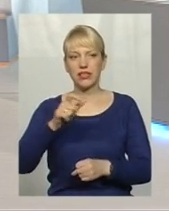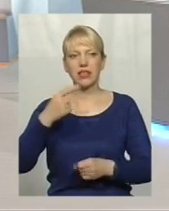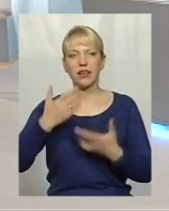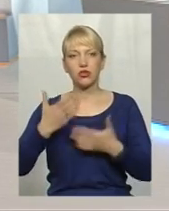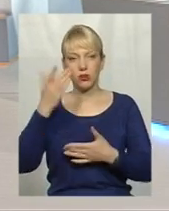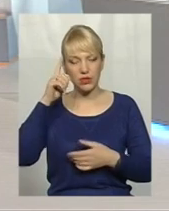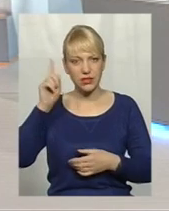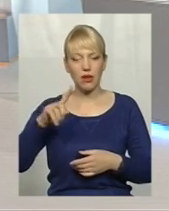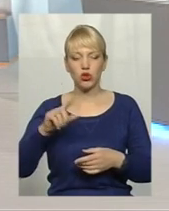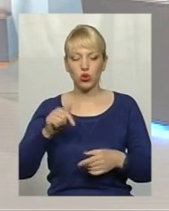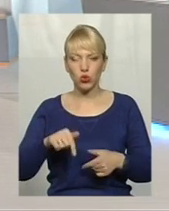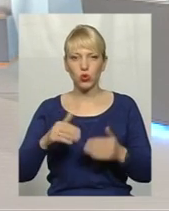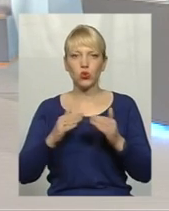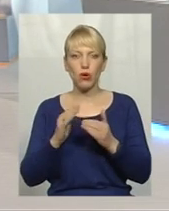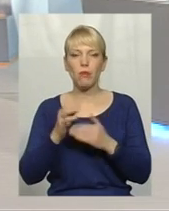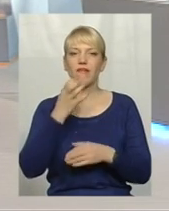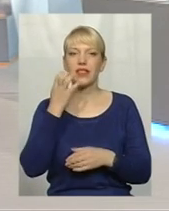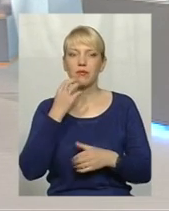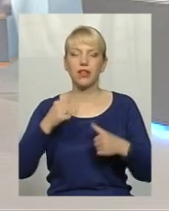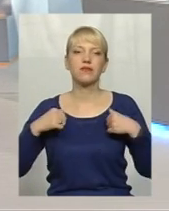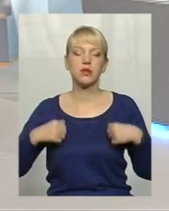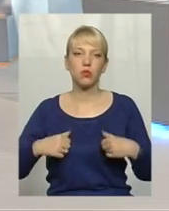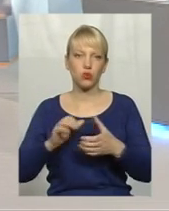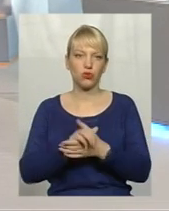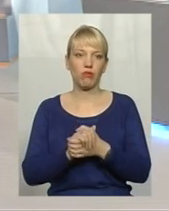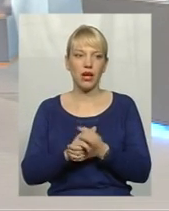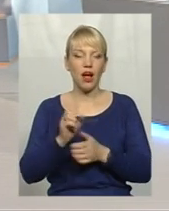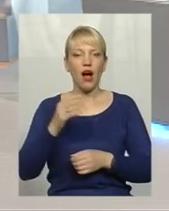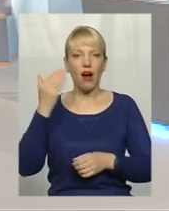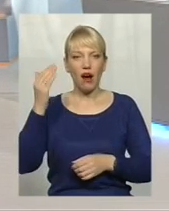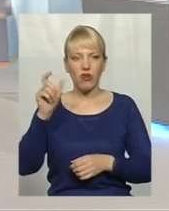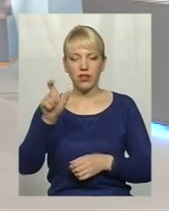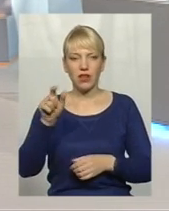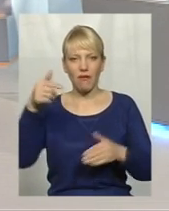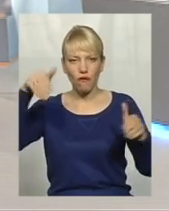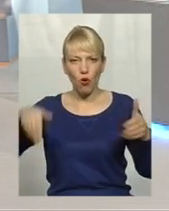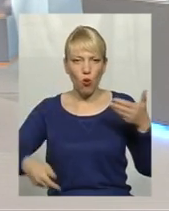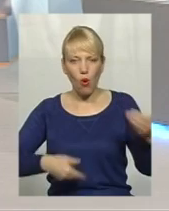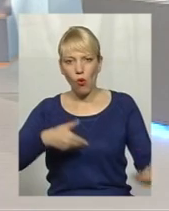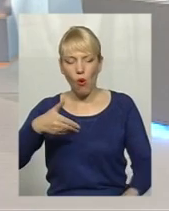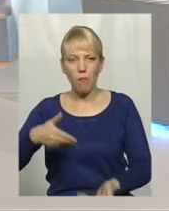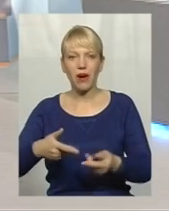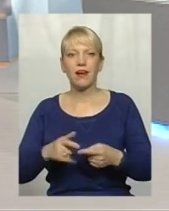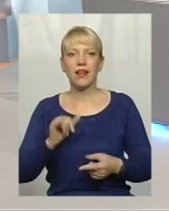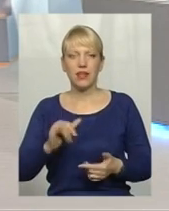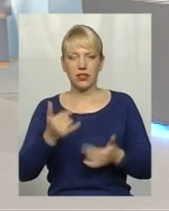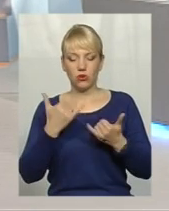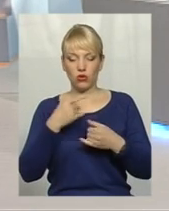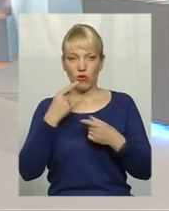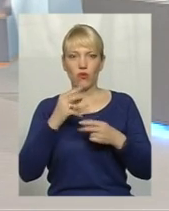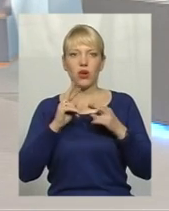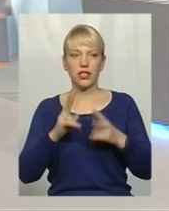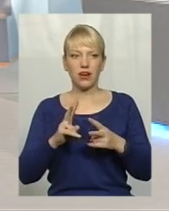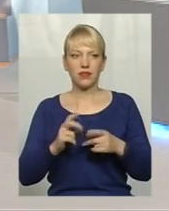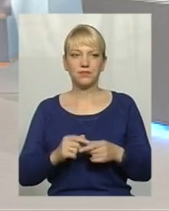що ми тут вдома, в теплі, в спокій, в мирі, а вони там, в бліндажах, в окопах. І сьогодні говоримо, так як